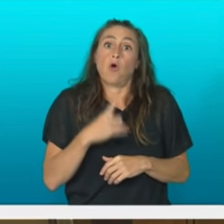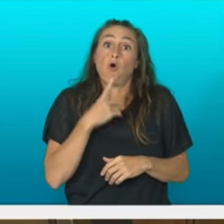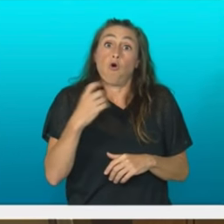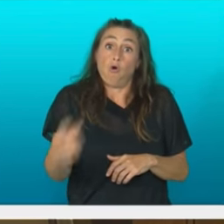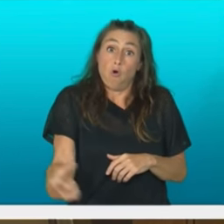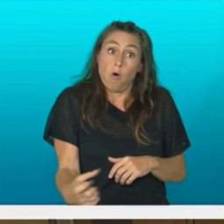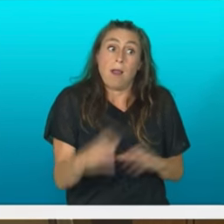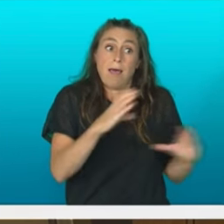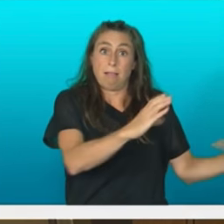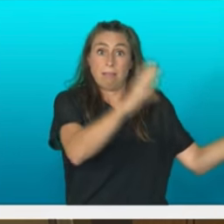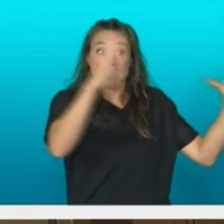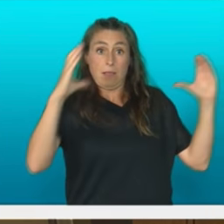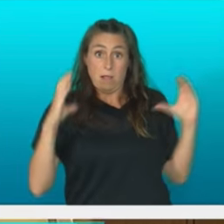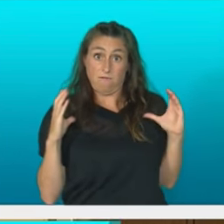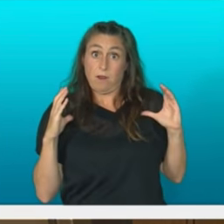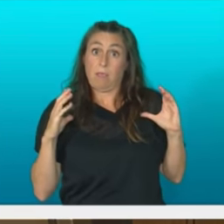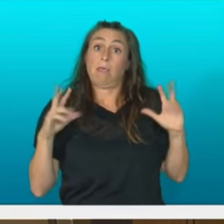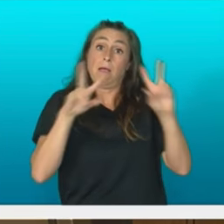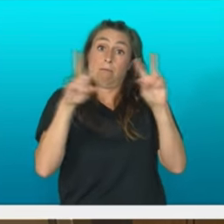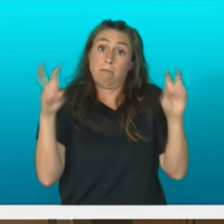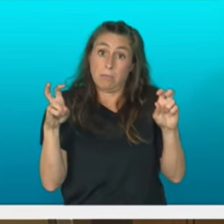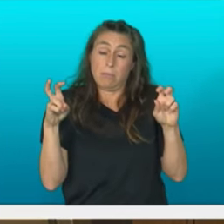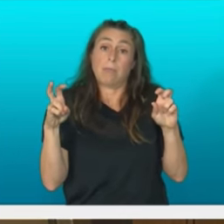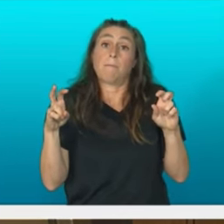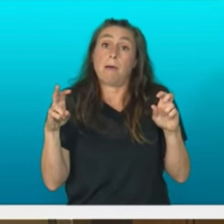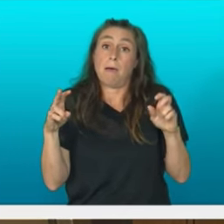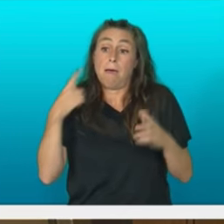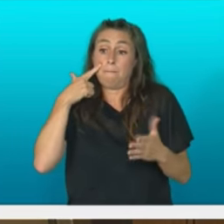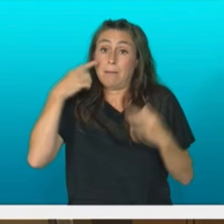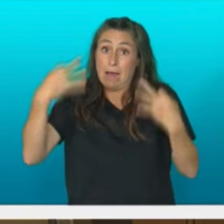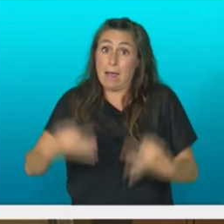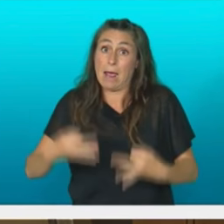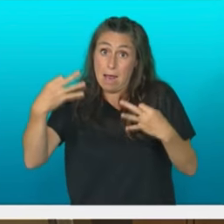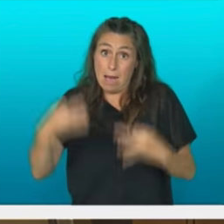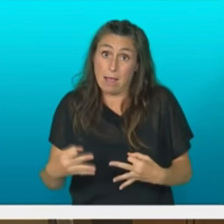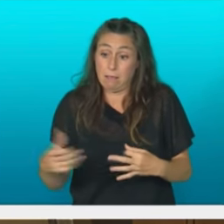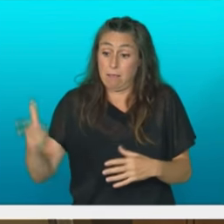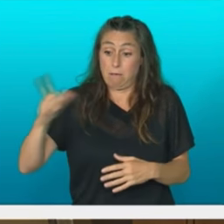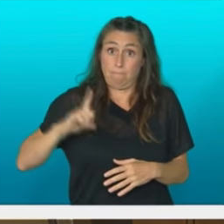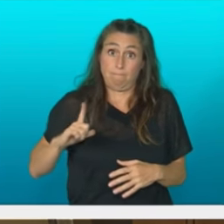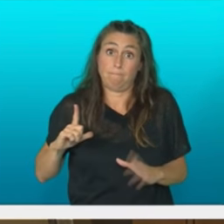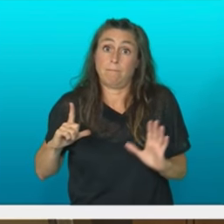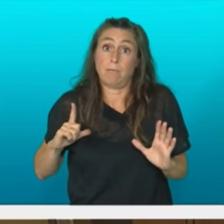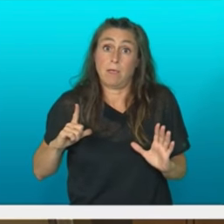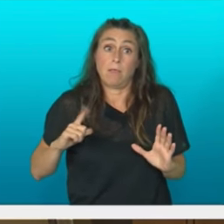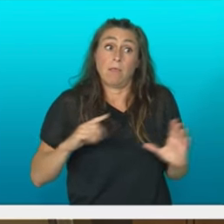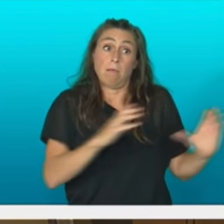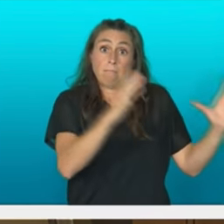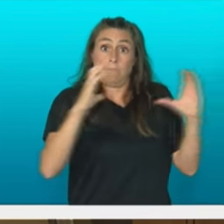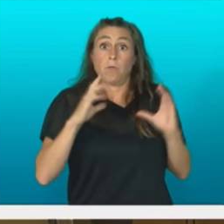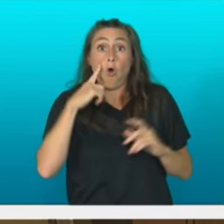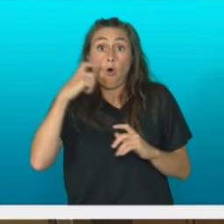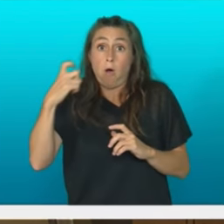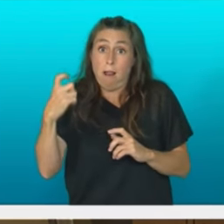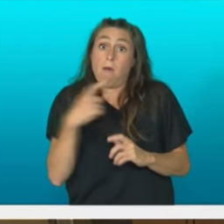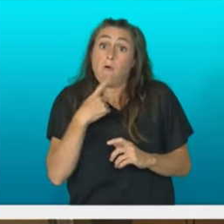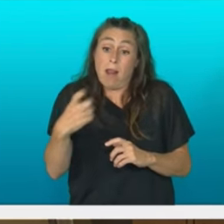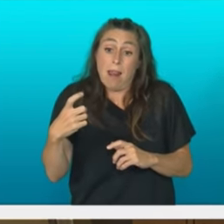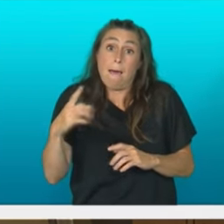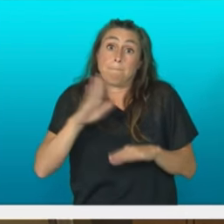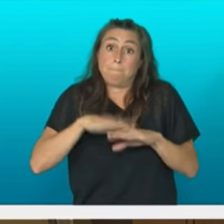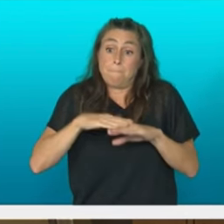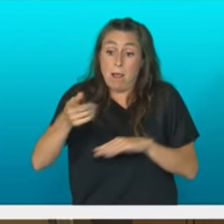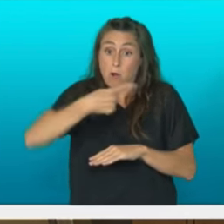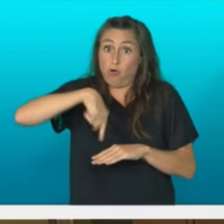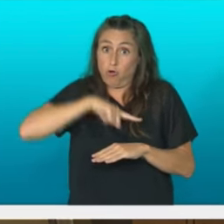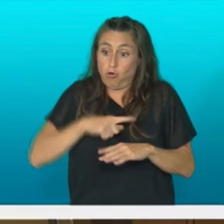diruzarrerak bermatzeko errentaren erreforman gure sistema propia trinkotzeko eta zabantzeko helburu